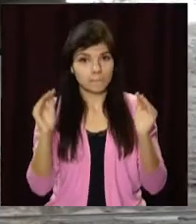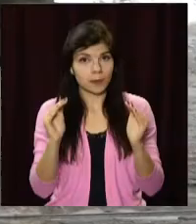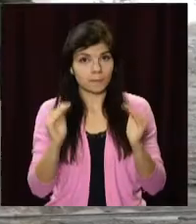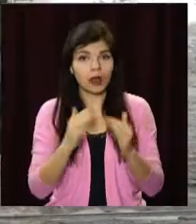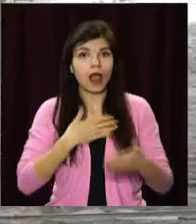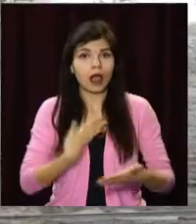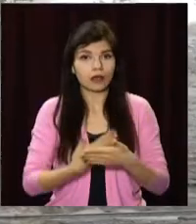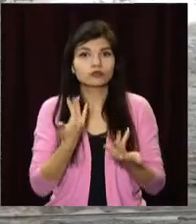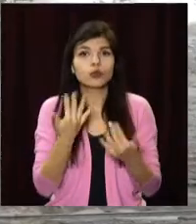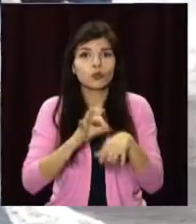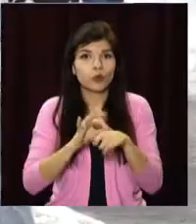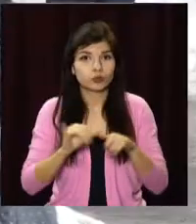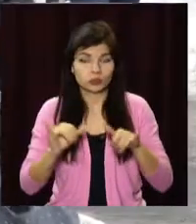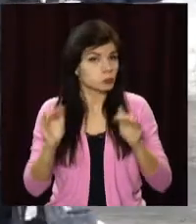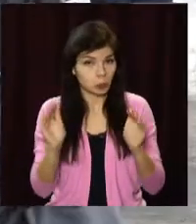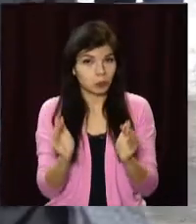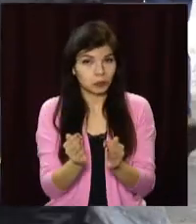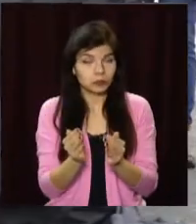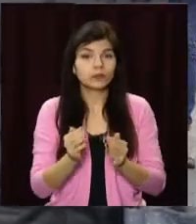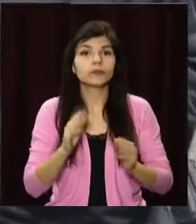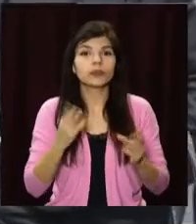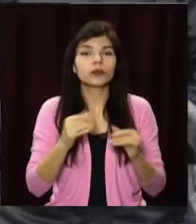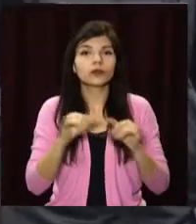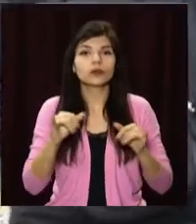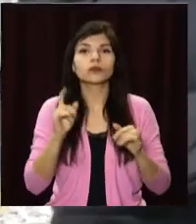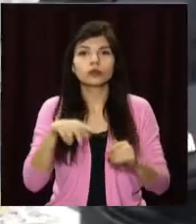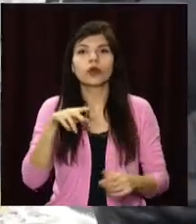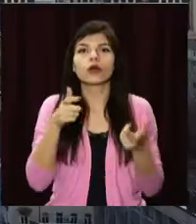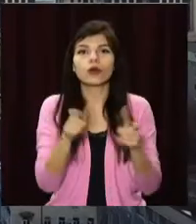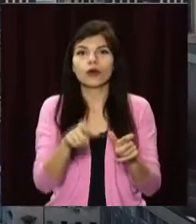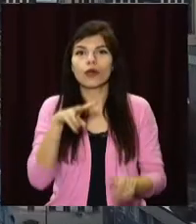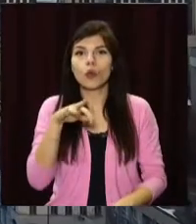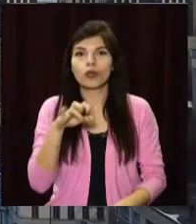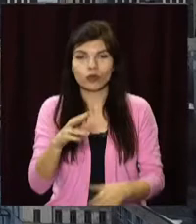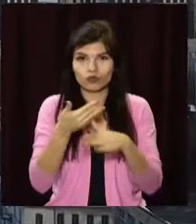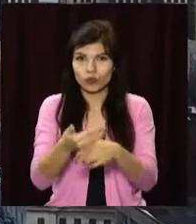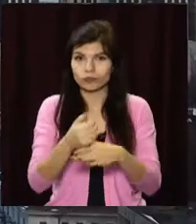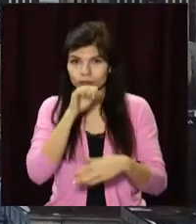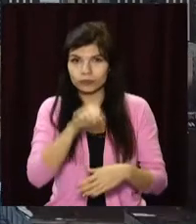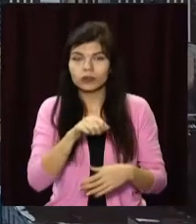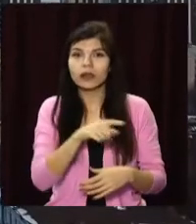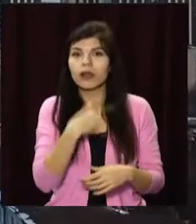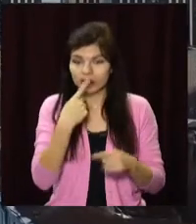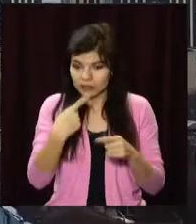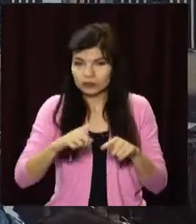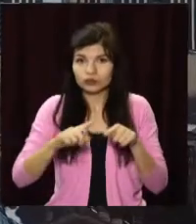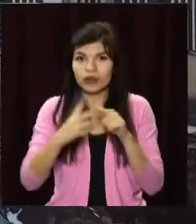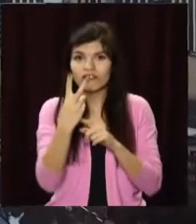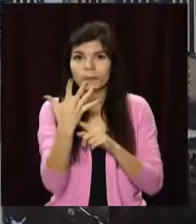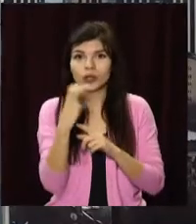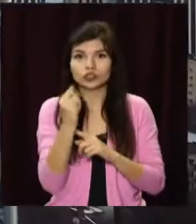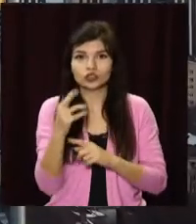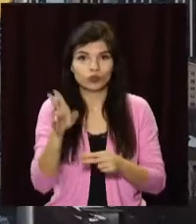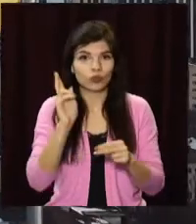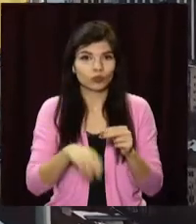кількість активних хворих. Значно поліпшив ситуацію з поширенням хвороби і локдаун. Нагадаємо, жорсткий карантин завершується вже 25